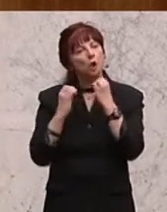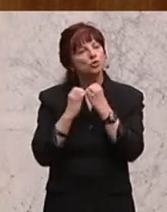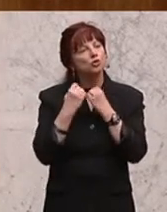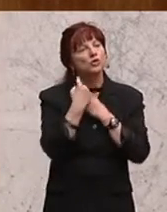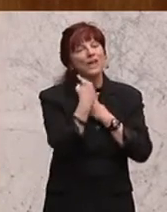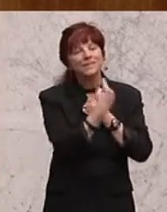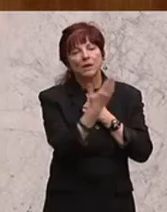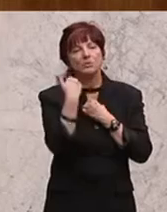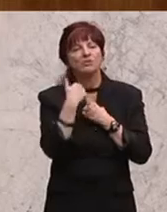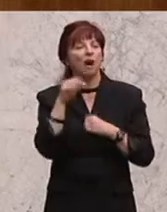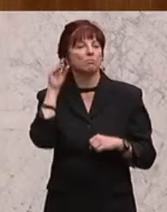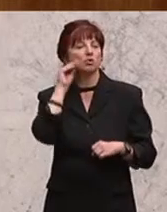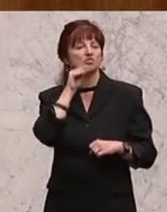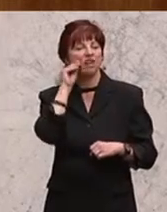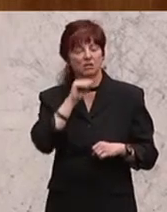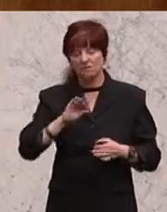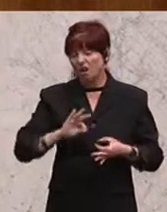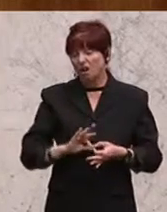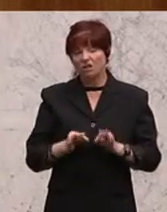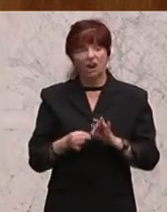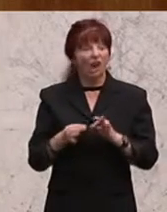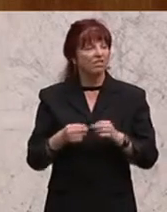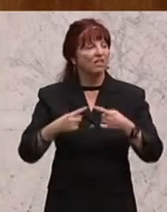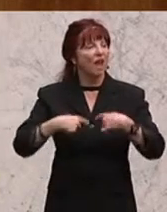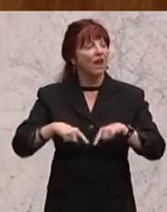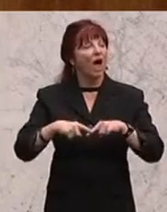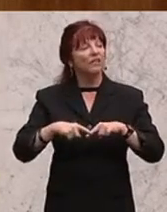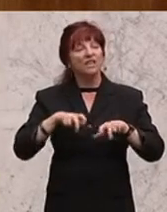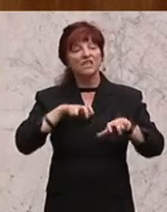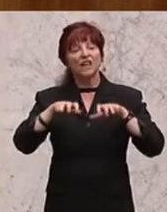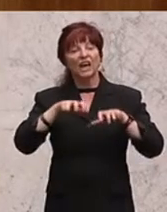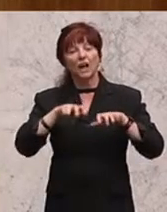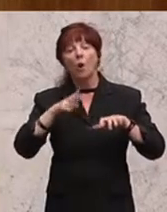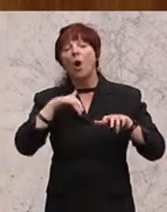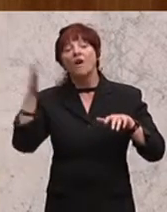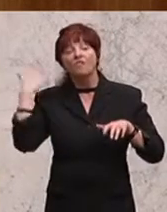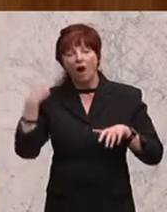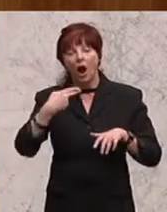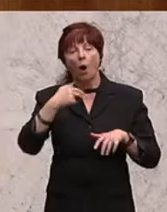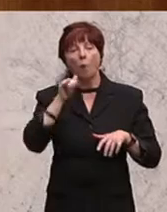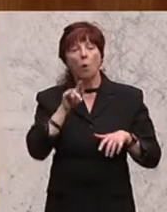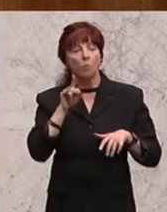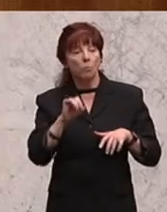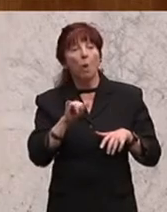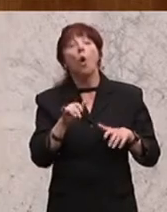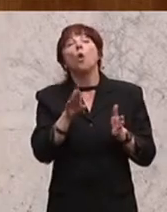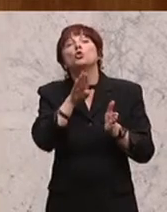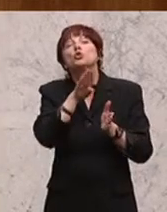die Kärntner Landesregierung die Hypo viel zu billig an die Bayern verkauft hat. Also das zeigt nur seine